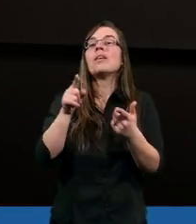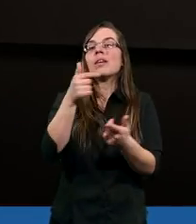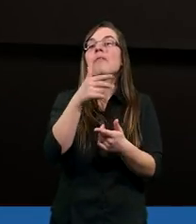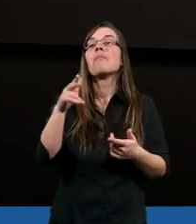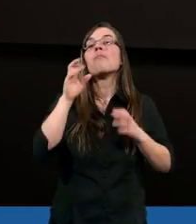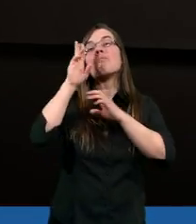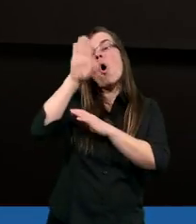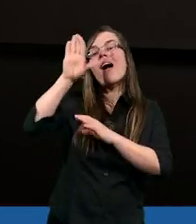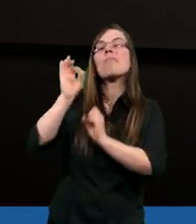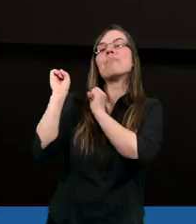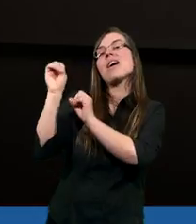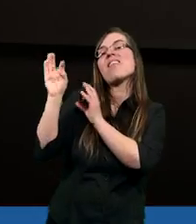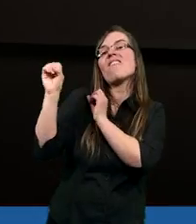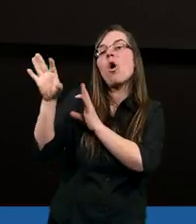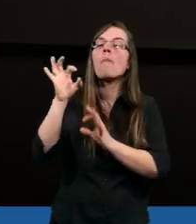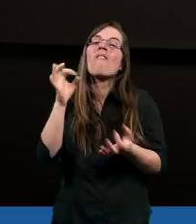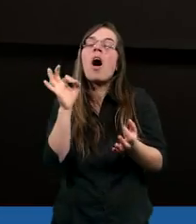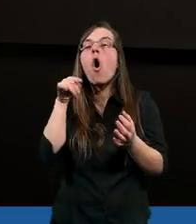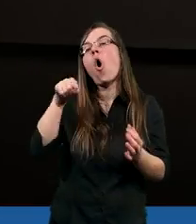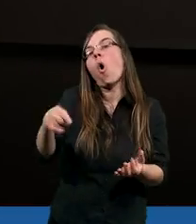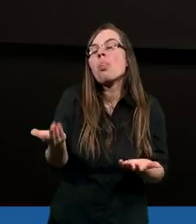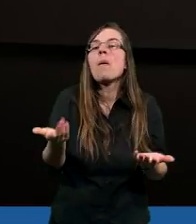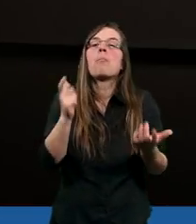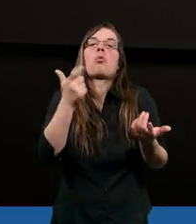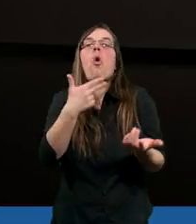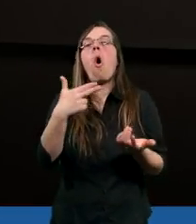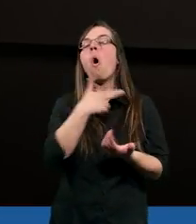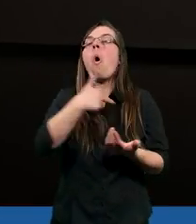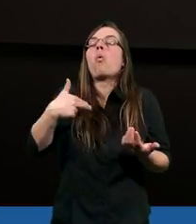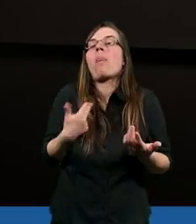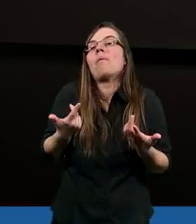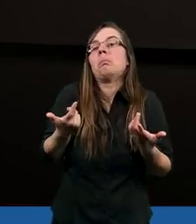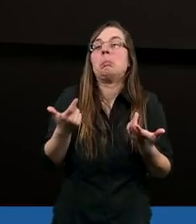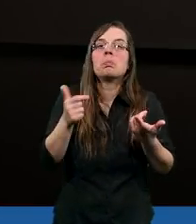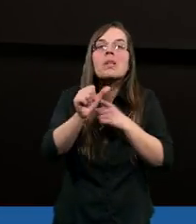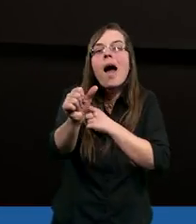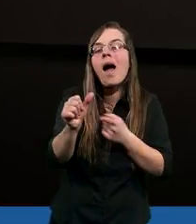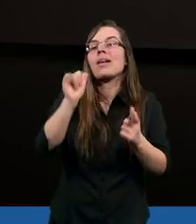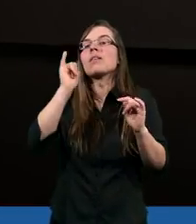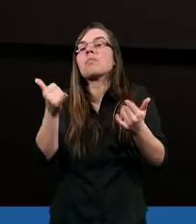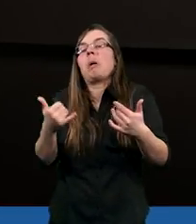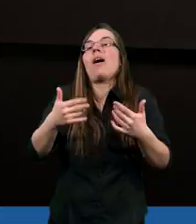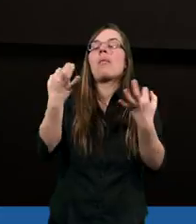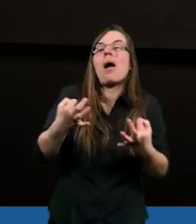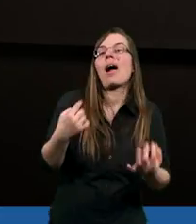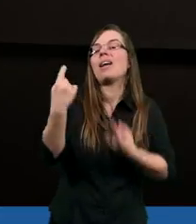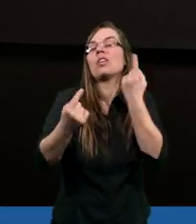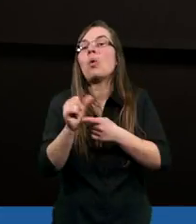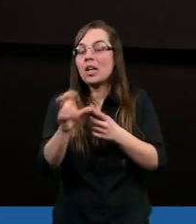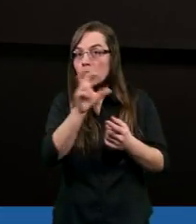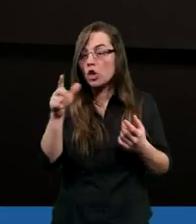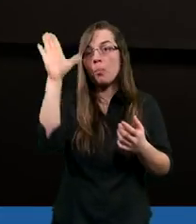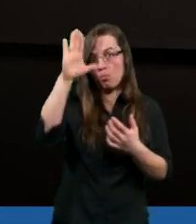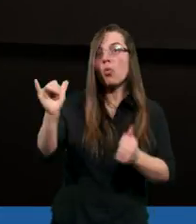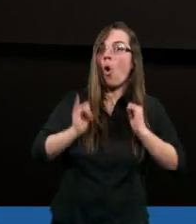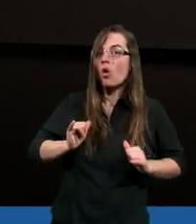Boga informować o tym, co się z nami dzieje, w jakiej jesteśmy sytuacji?